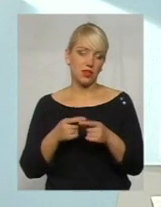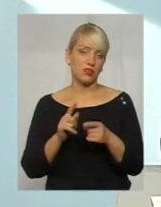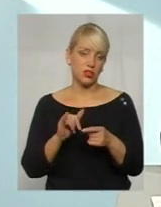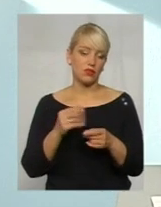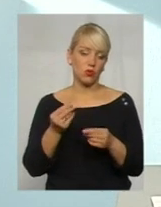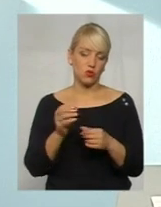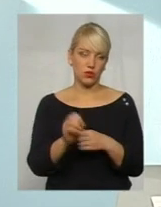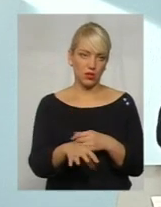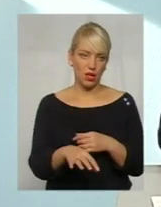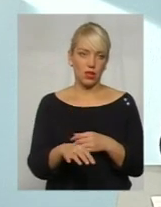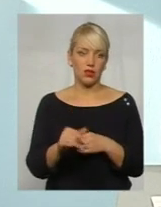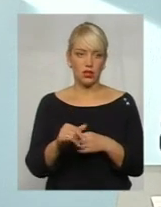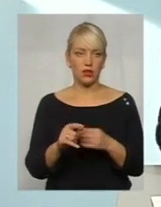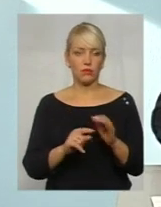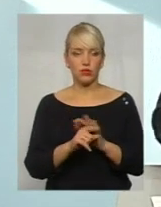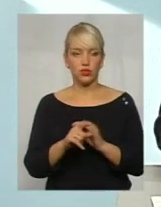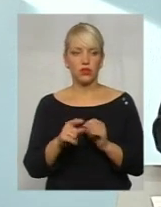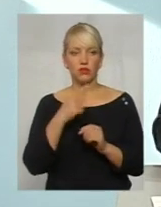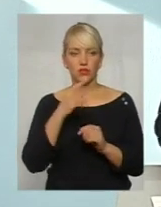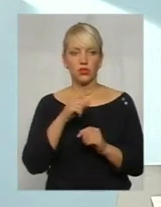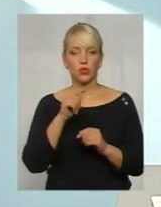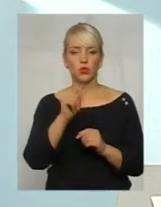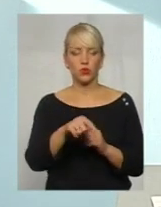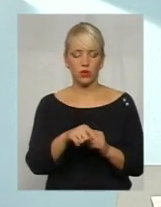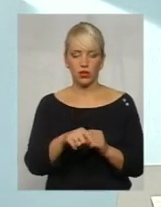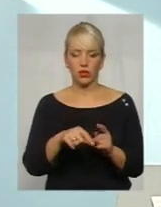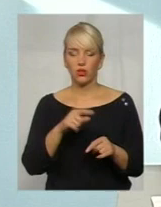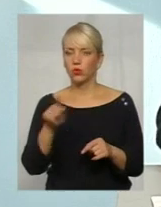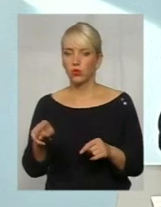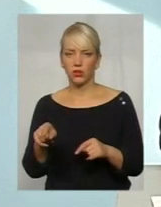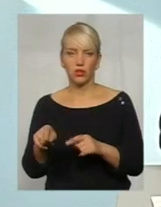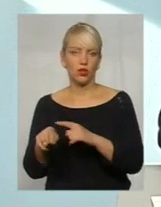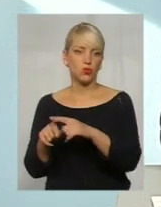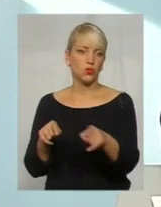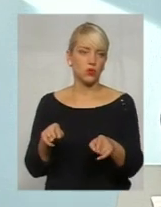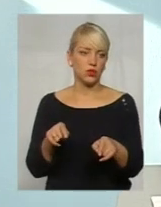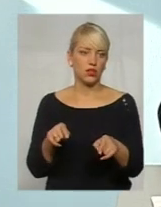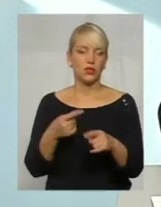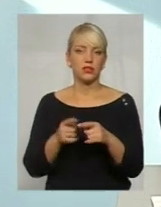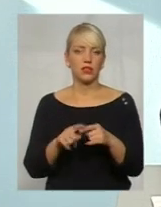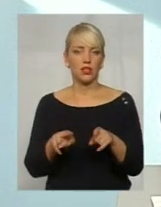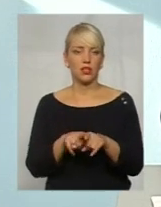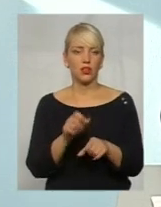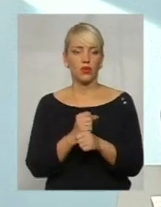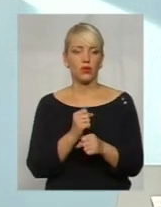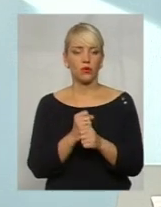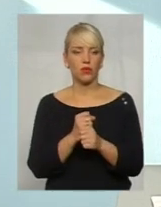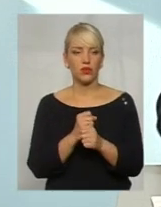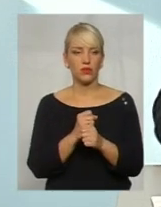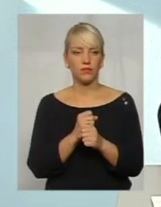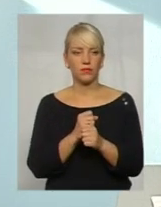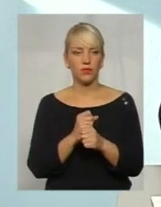таксіста, починають його вести. Туда підіть, ой туда підіть, ой туда підіть. Це спеціально робиться для того, щоб